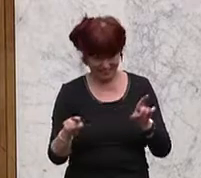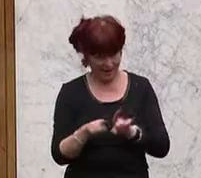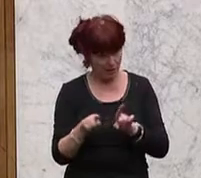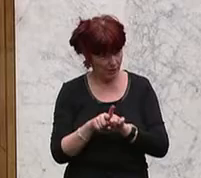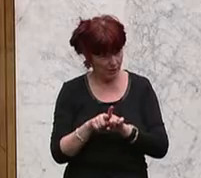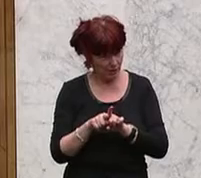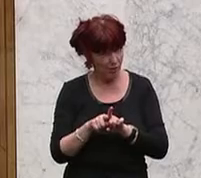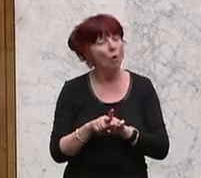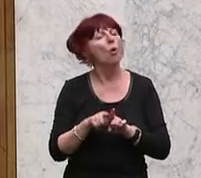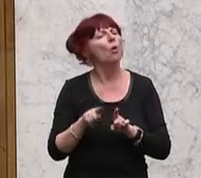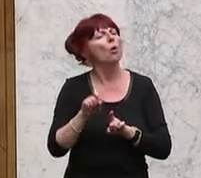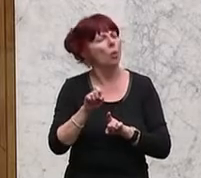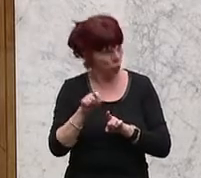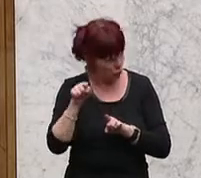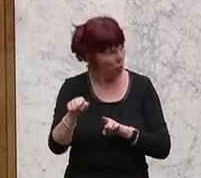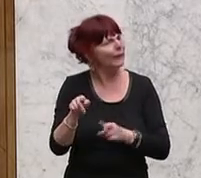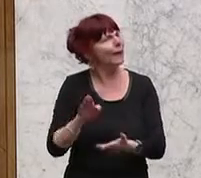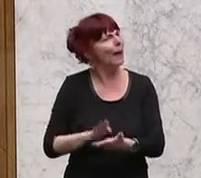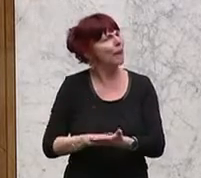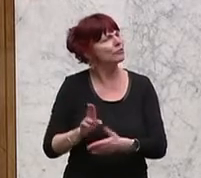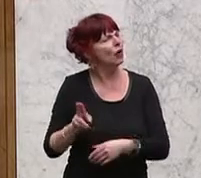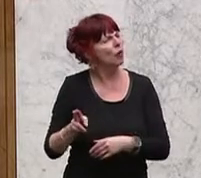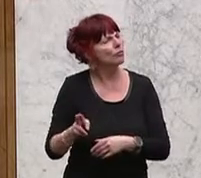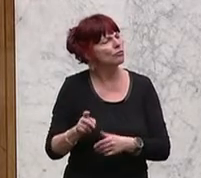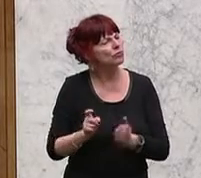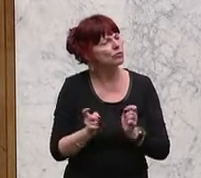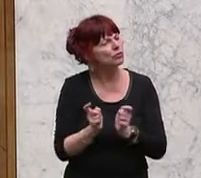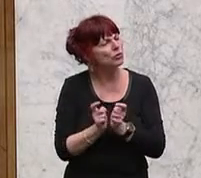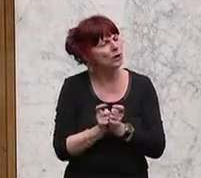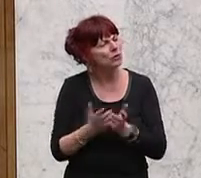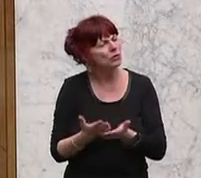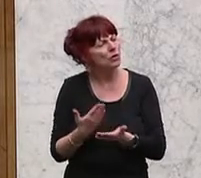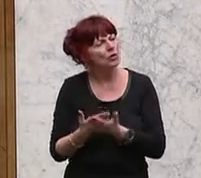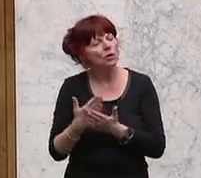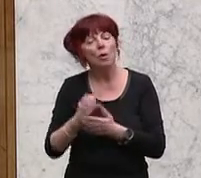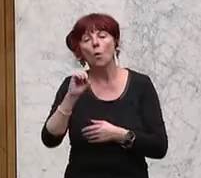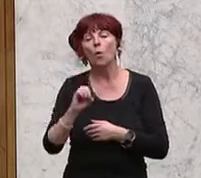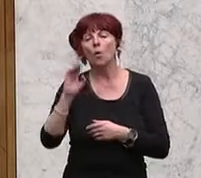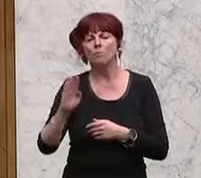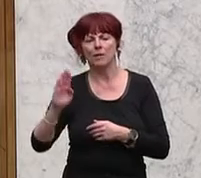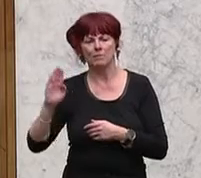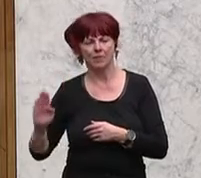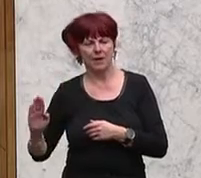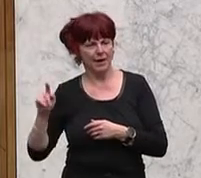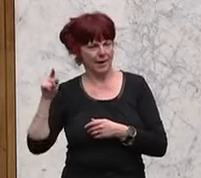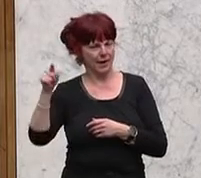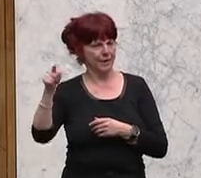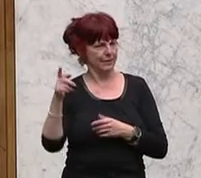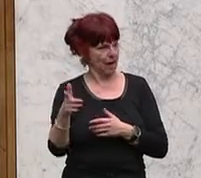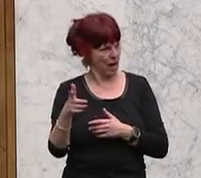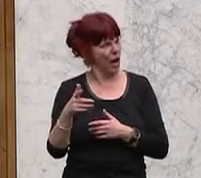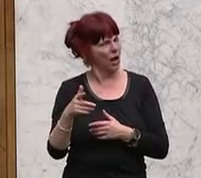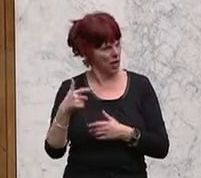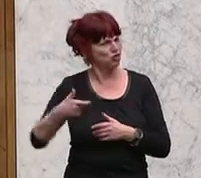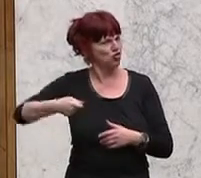Und da funktioniert es. Wieso funktioniert es? Weil die ÖBB haben den Schaffner. Und der Schaffner kommt und schaut, ist das digitale Ticket ausgedruckt,